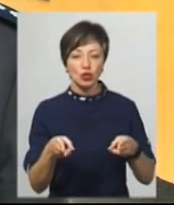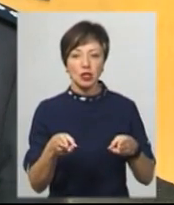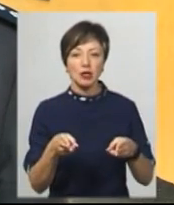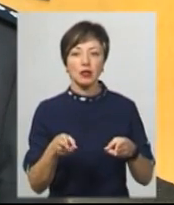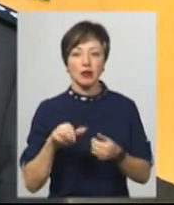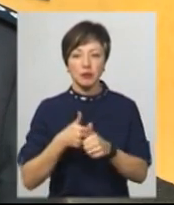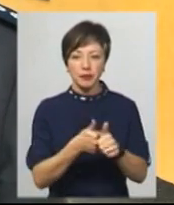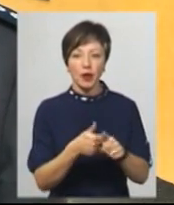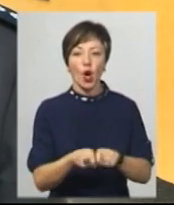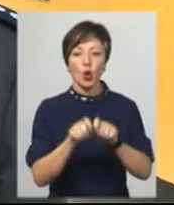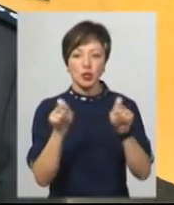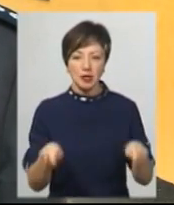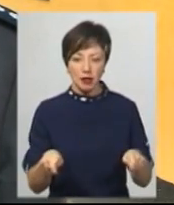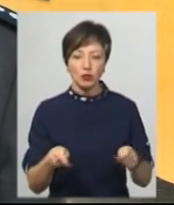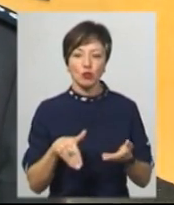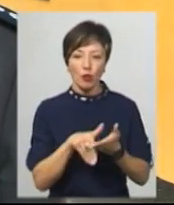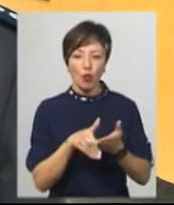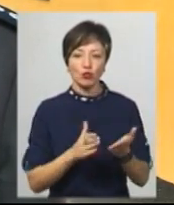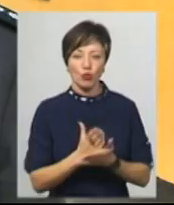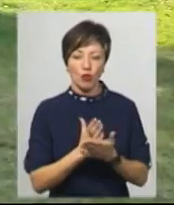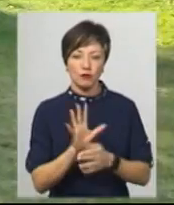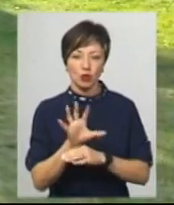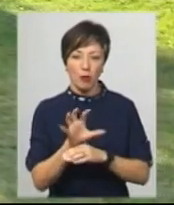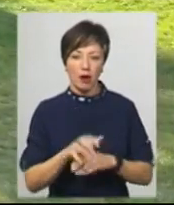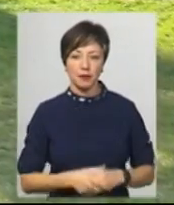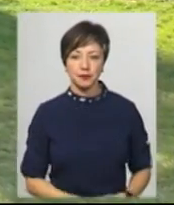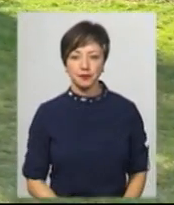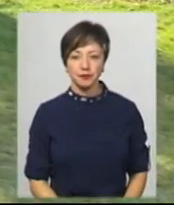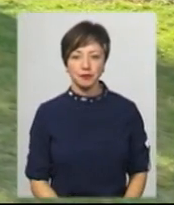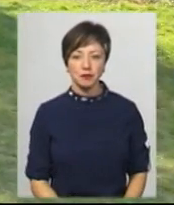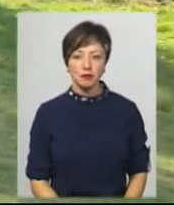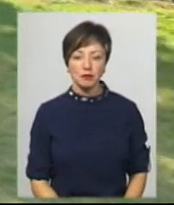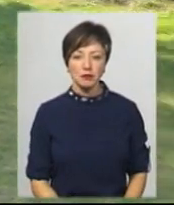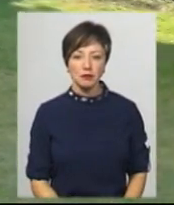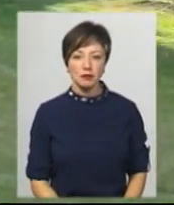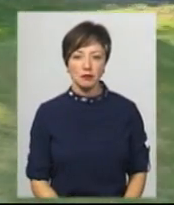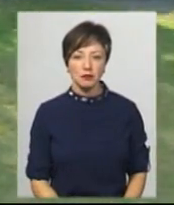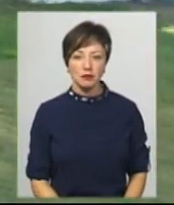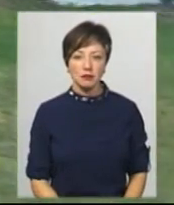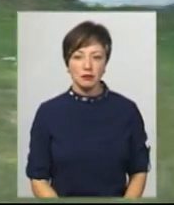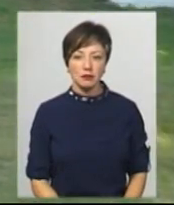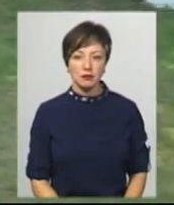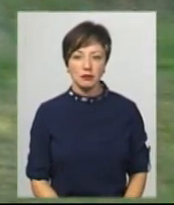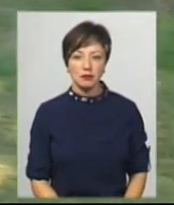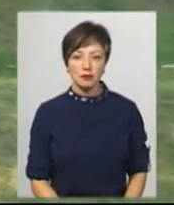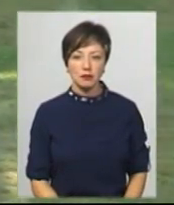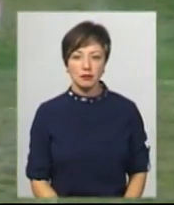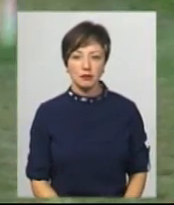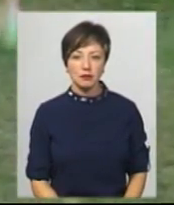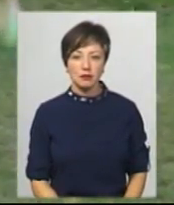гарячих слідах розкрито за допомогою службових собак. Тетяна Ворожцова, Юрій Чорний. Новини на Суспільному. Хмельницький.